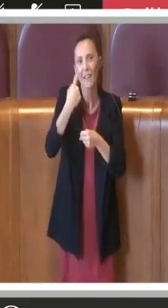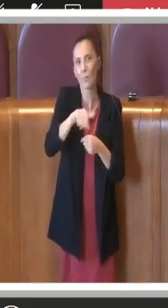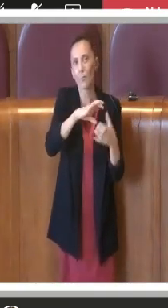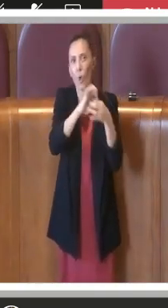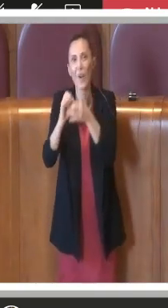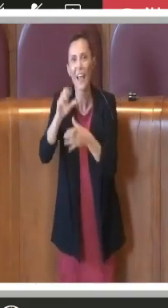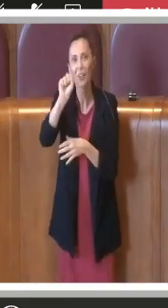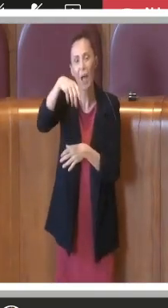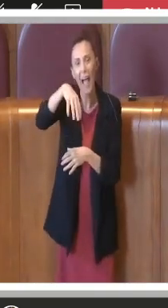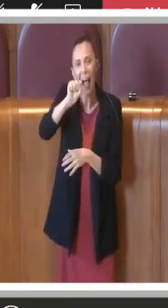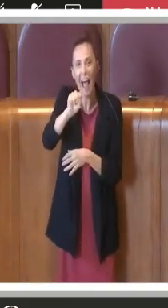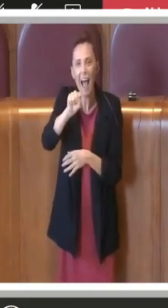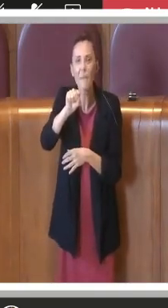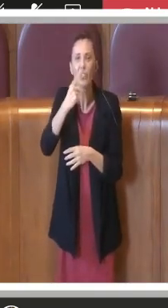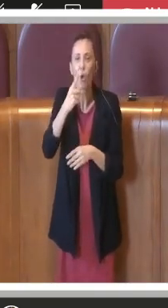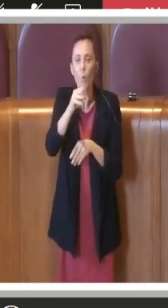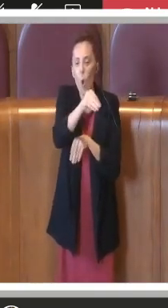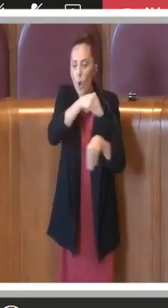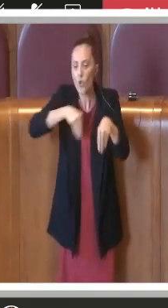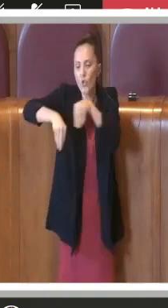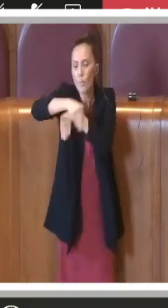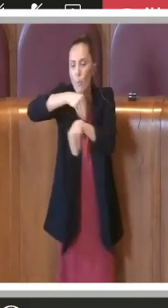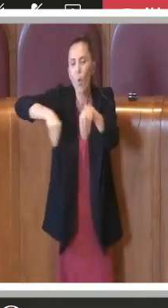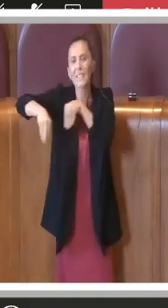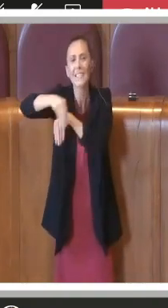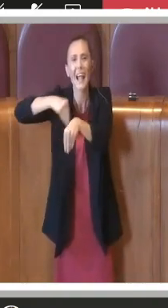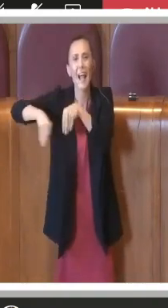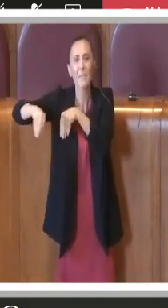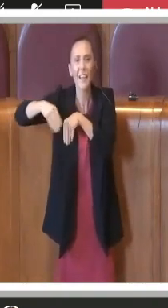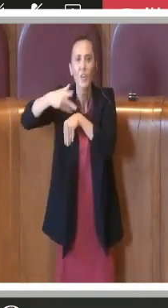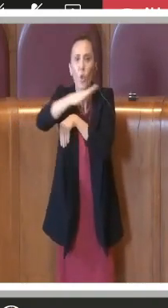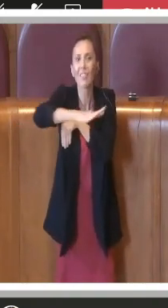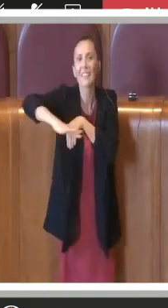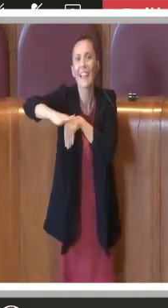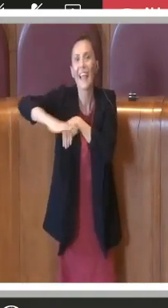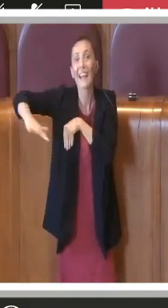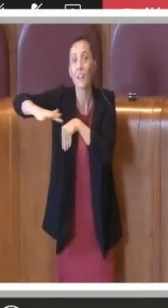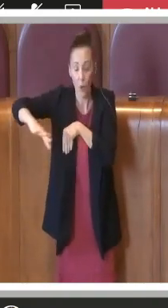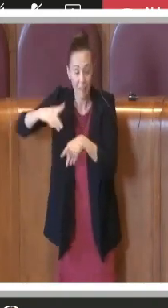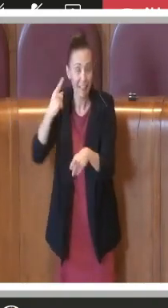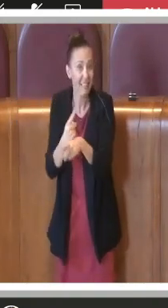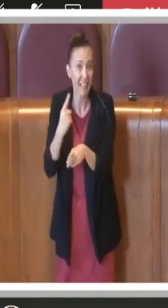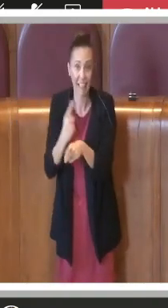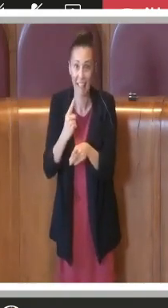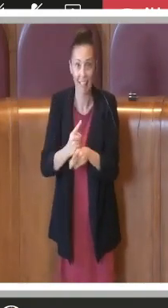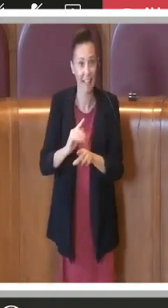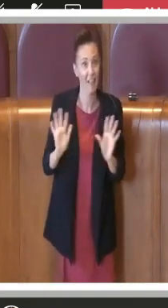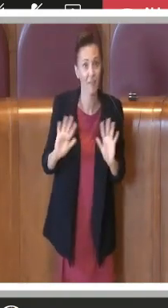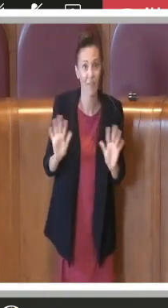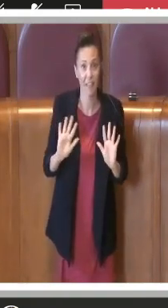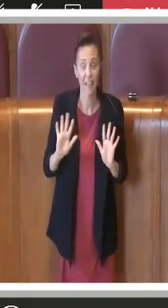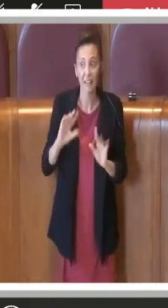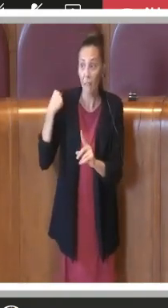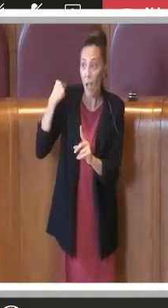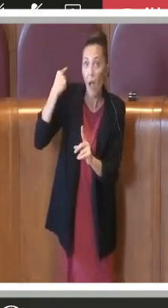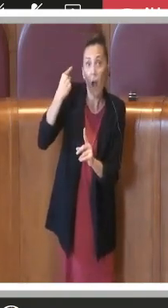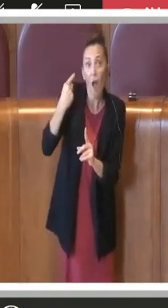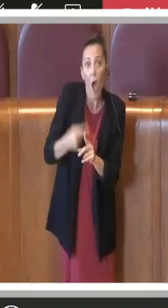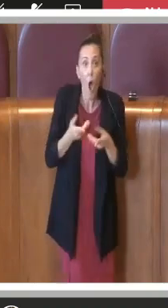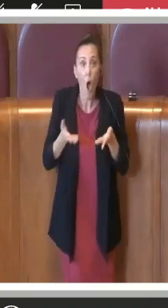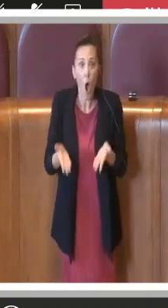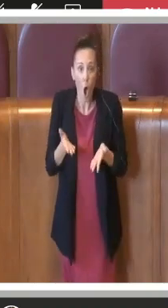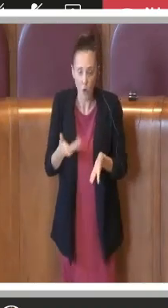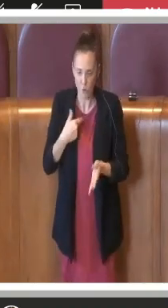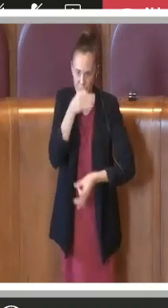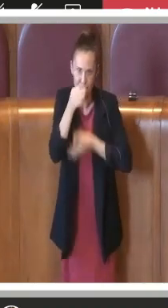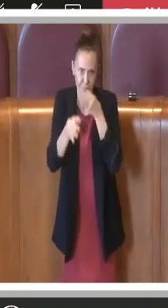Per cui c'è proprio uno spostamento territoriale che ci deve essere fatto. Allora se fino a oggi e questo l'ho spiegato